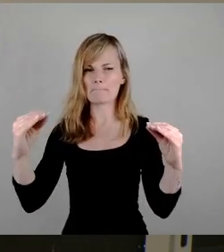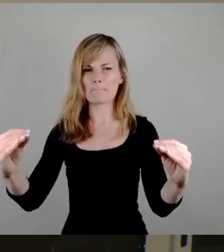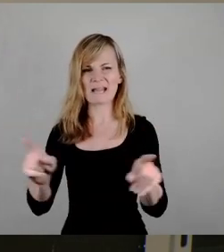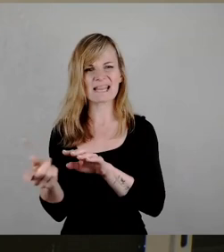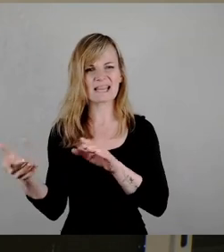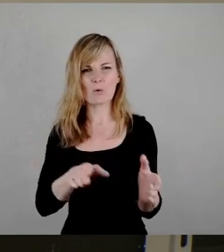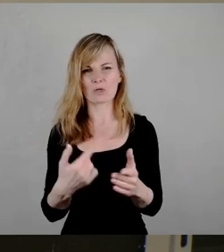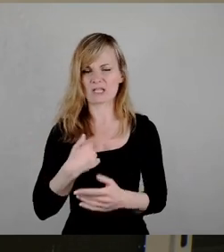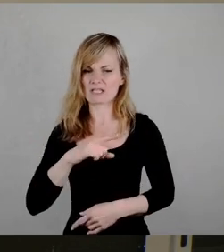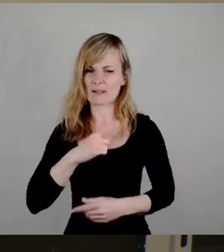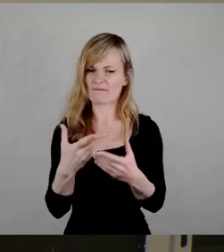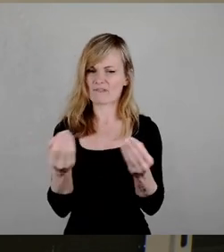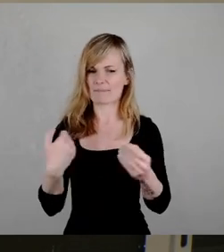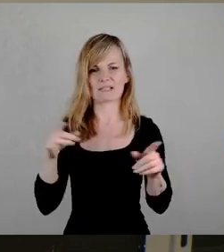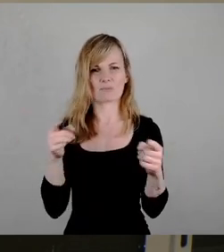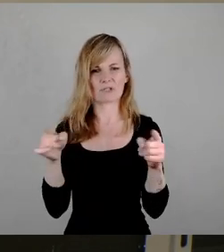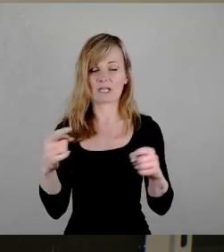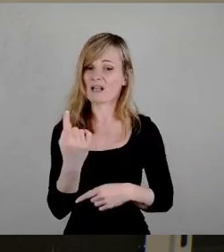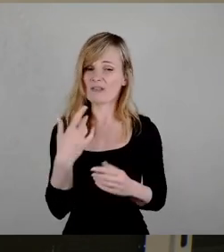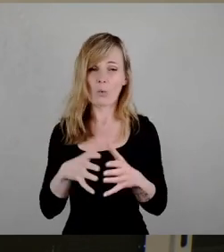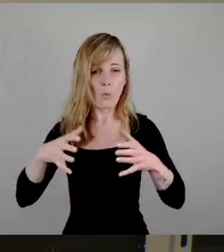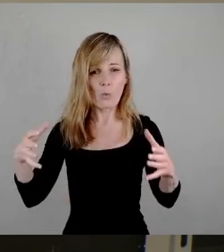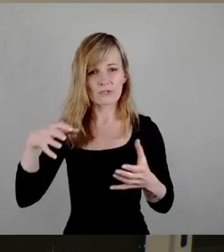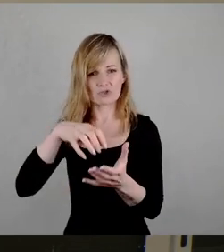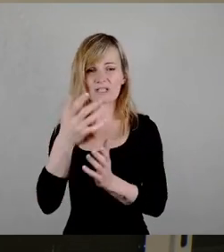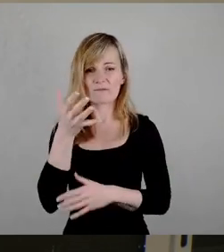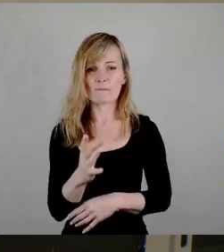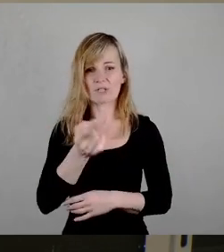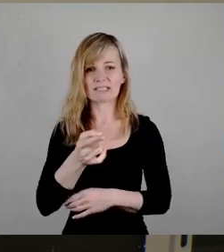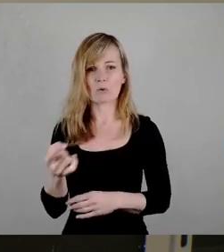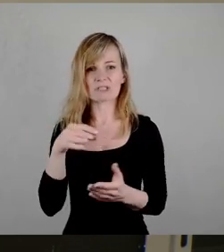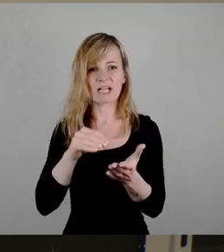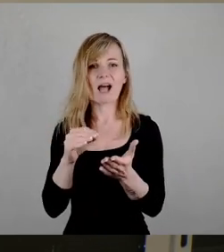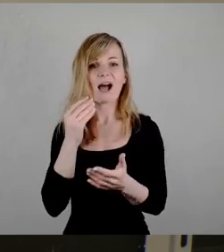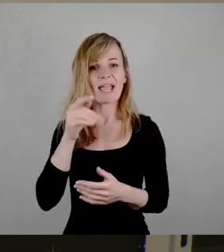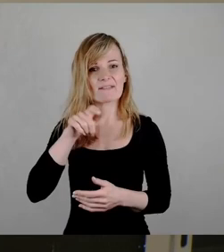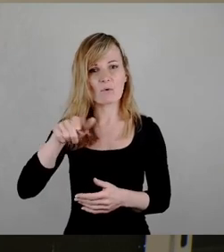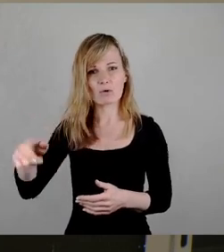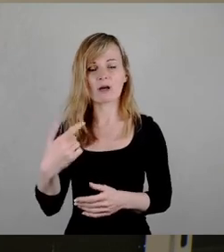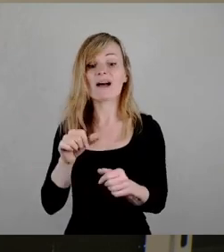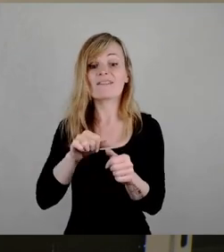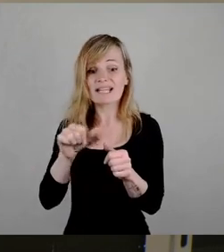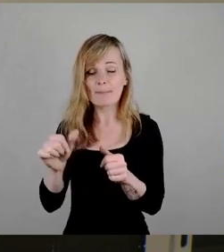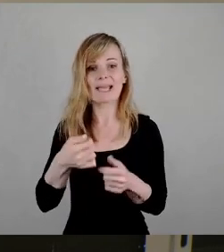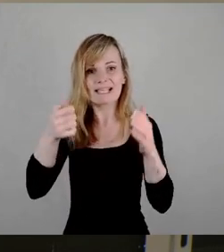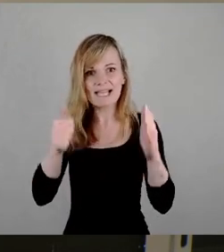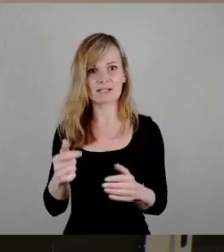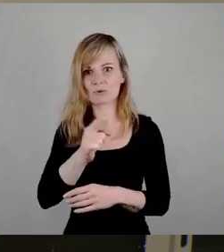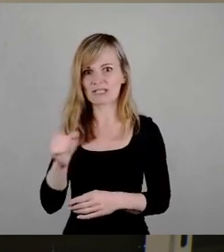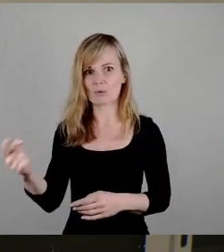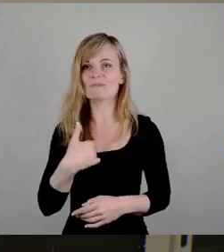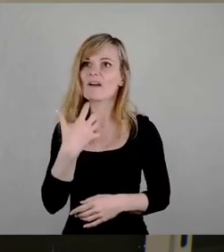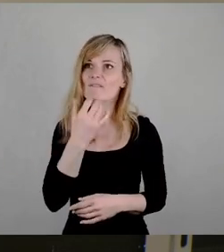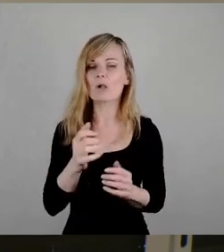Wir sind hier eine große Stadt, 500.000 Einwohner, fast 600.000. Wir wollen eine große Stadt sein. Wir wollen urban